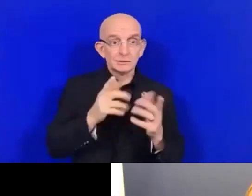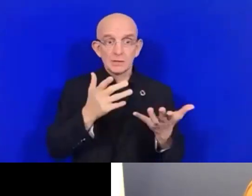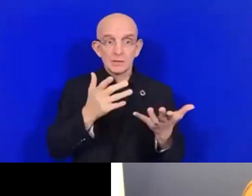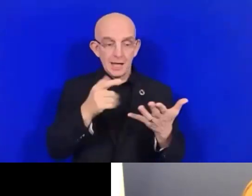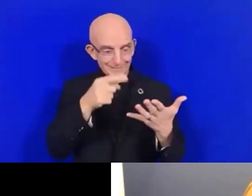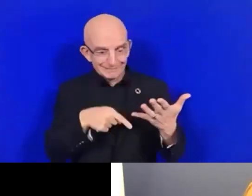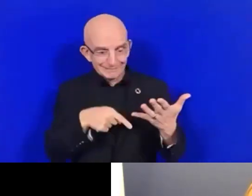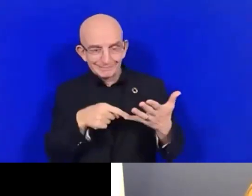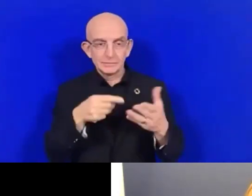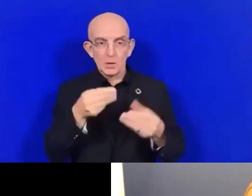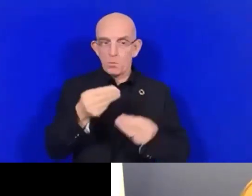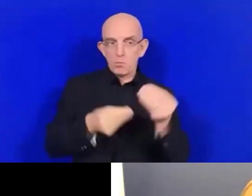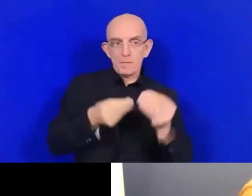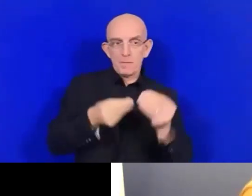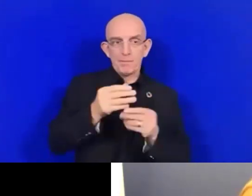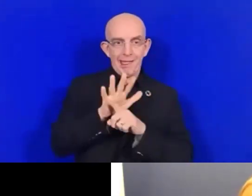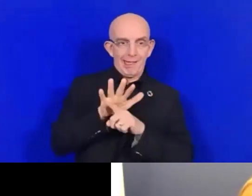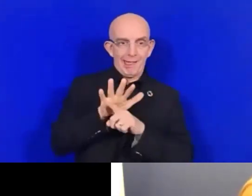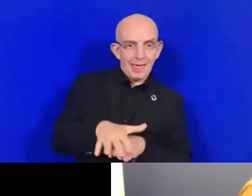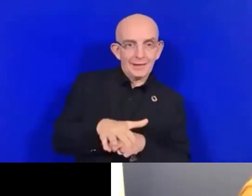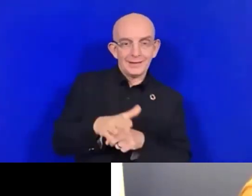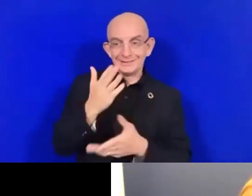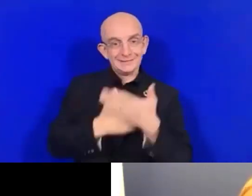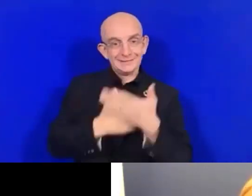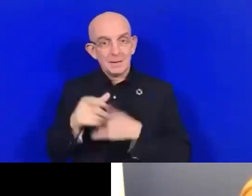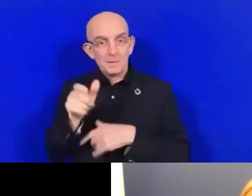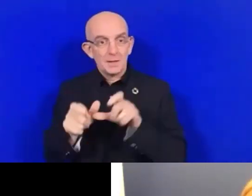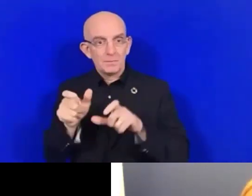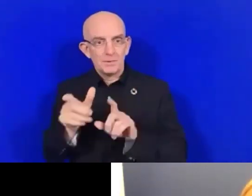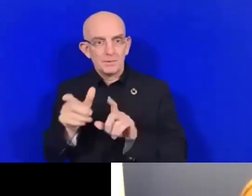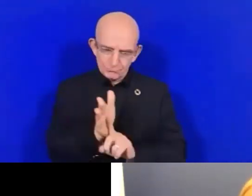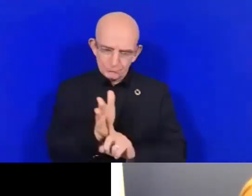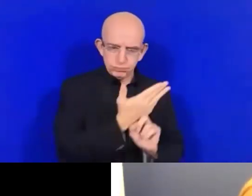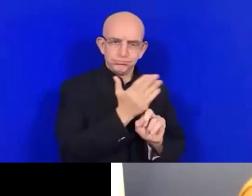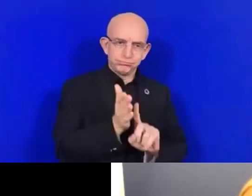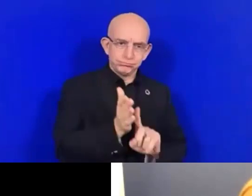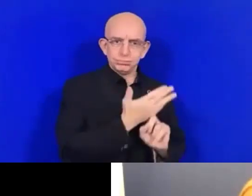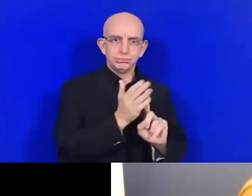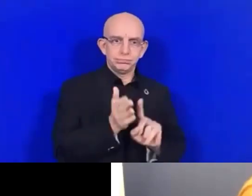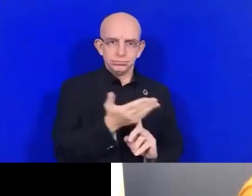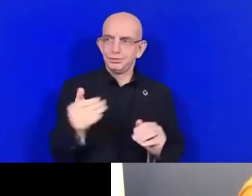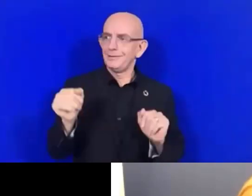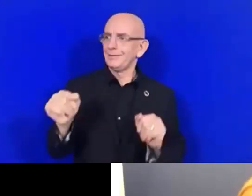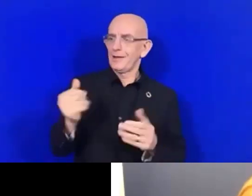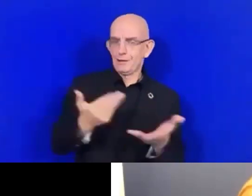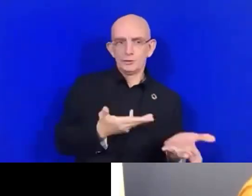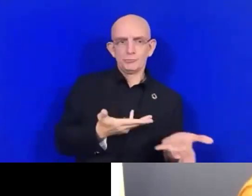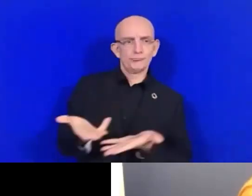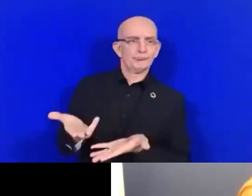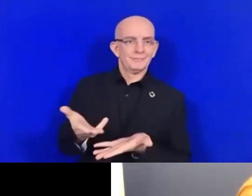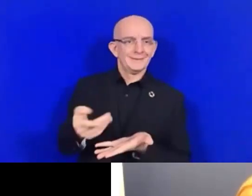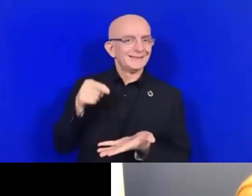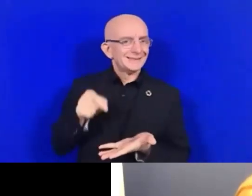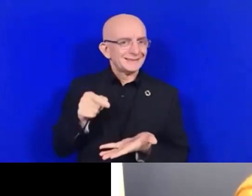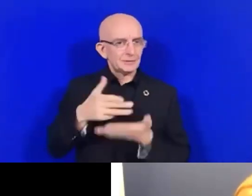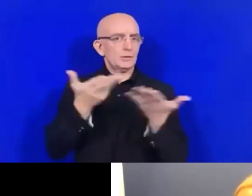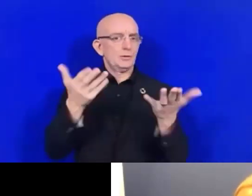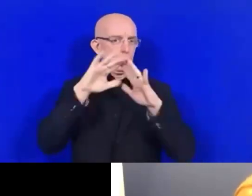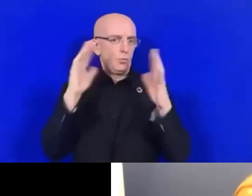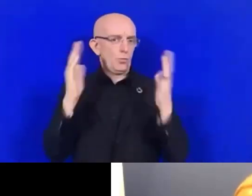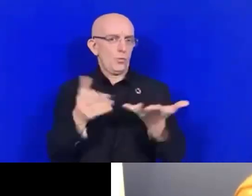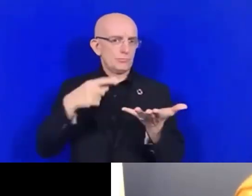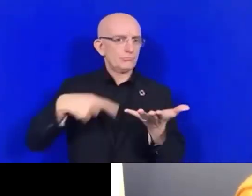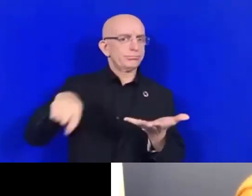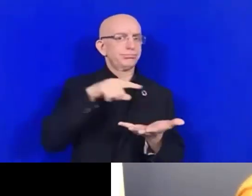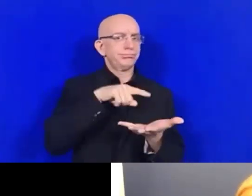à tout le monde. Il faudrait donc prendre en compte toutes les parties prenantes, y compris les organisations de personnes en situation de handicap